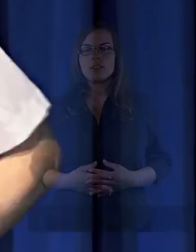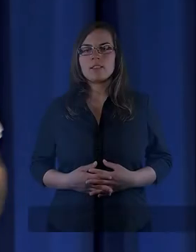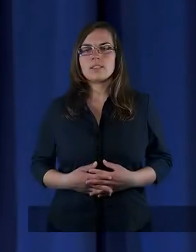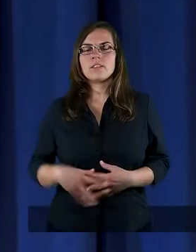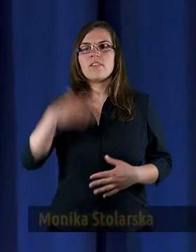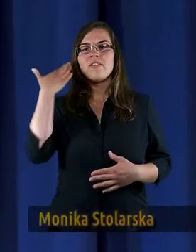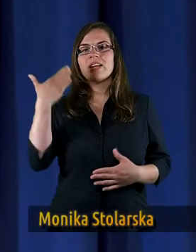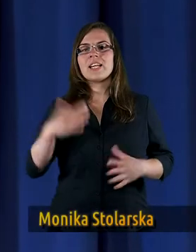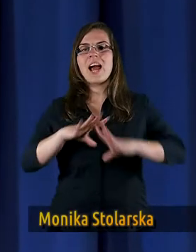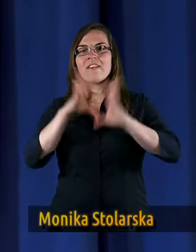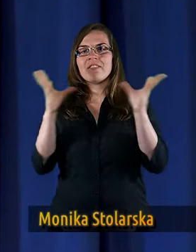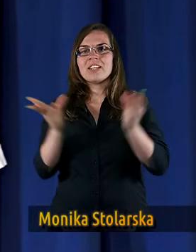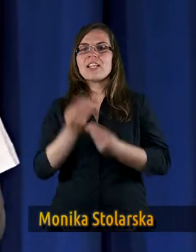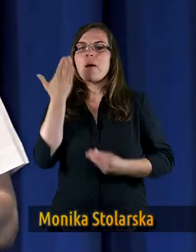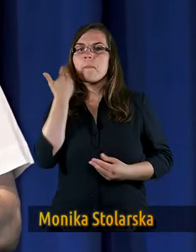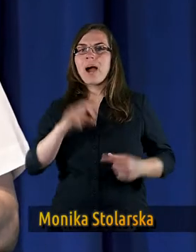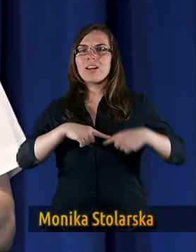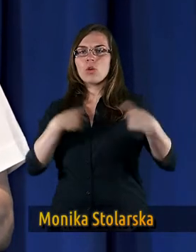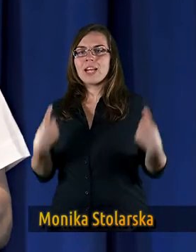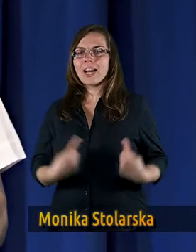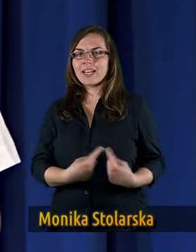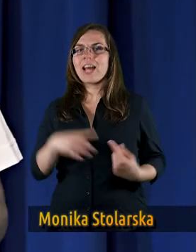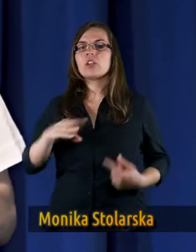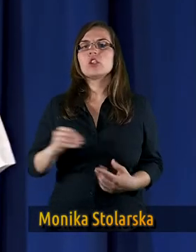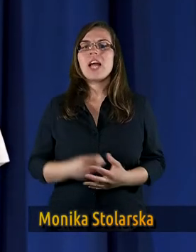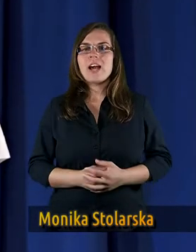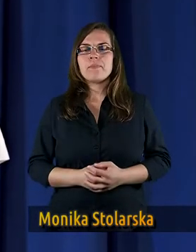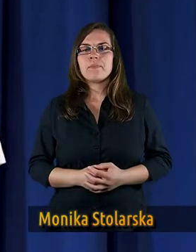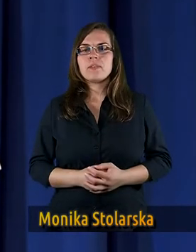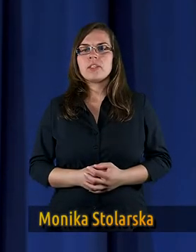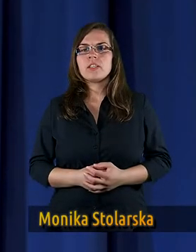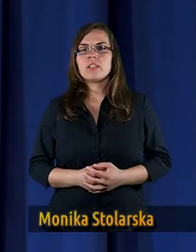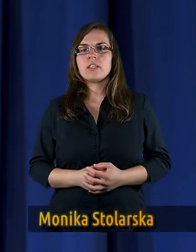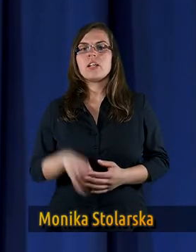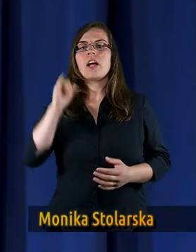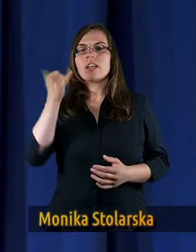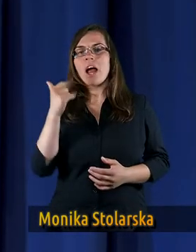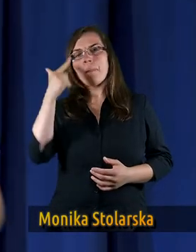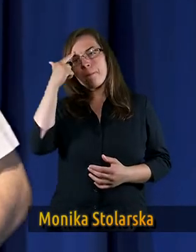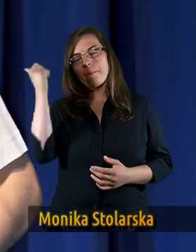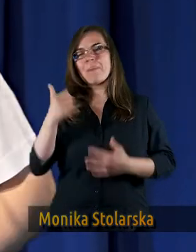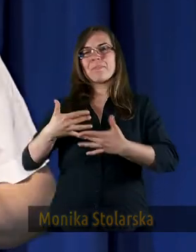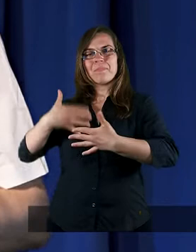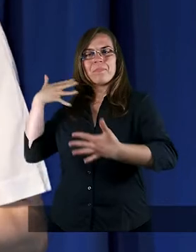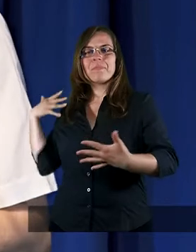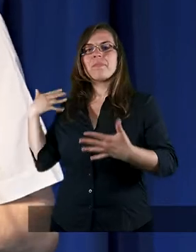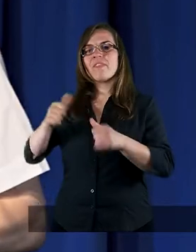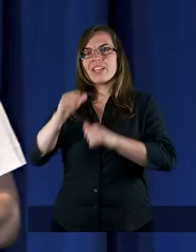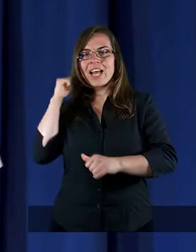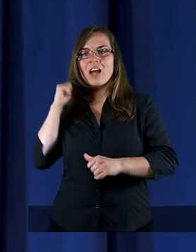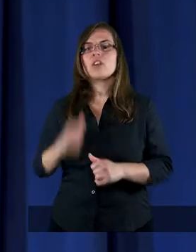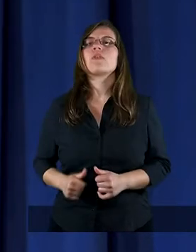Witam wszystkich bardzo serdecznie. Jak pamięcią sięgam wstecz,